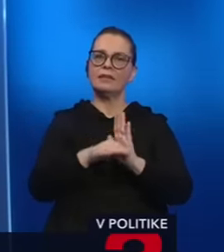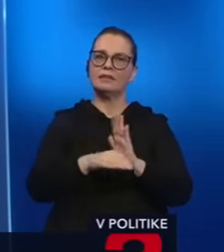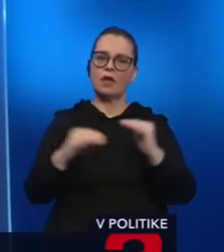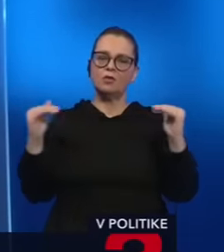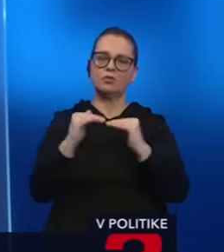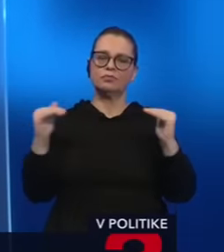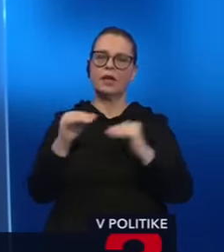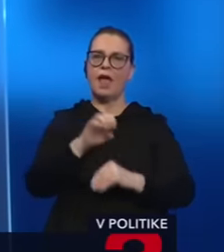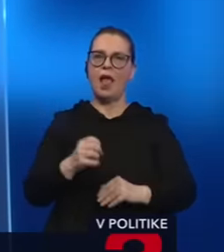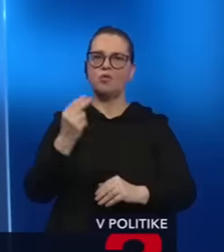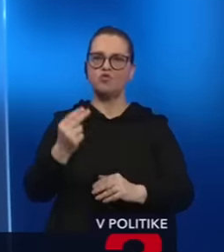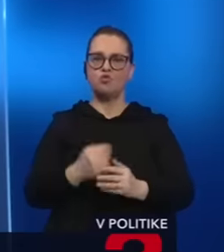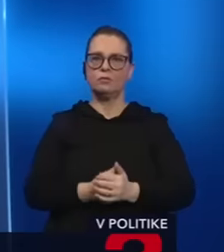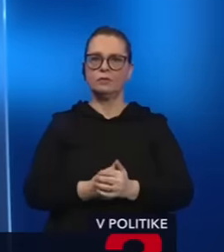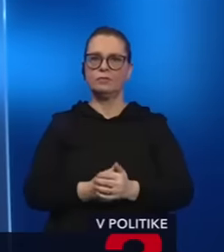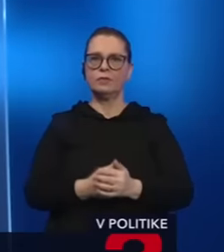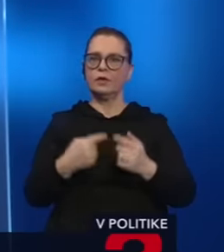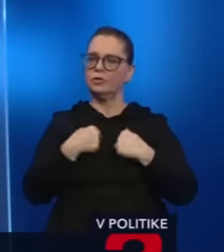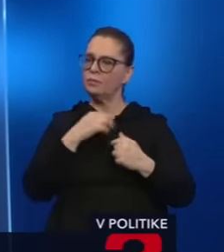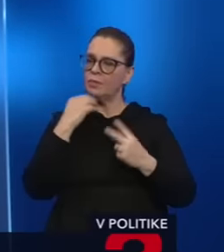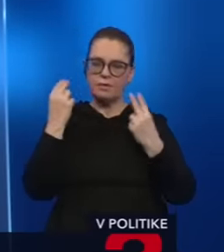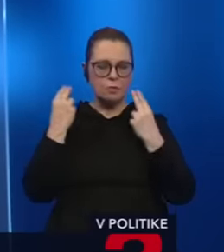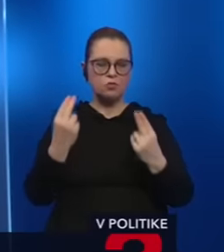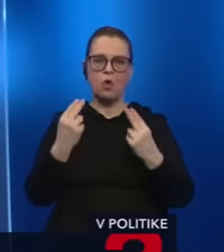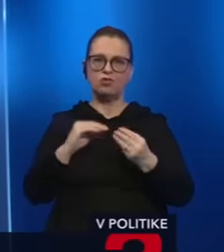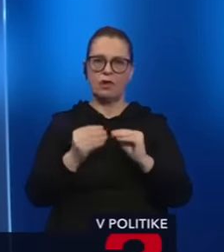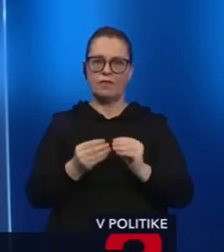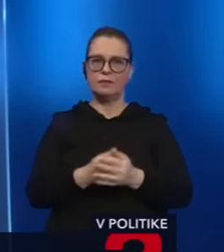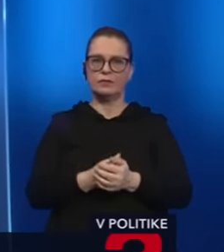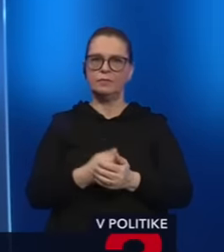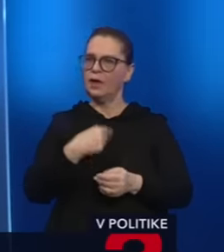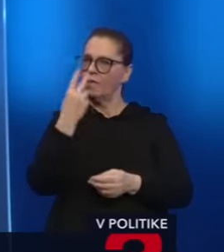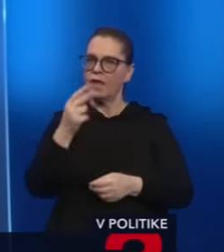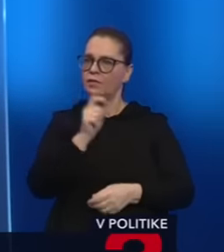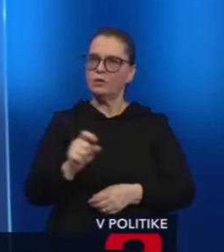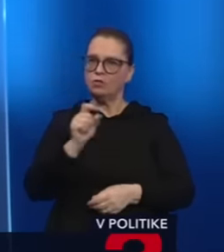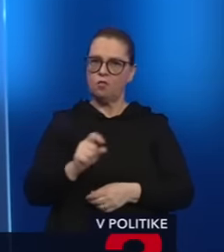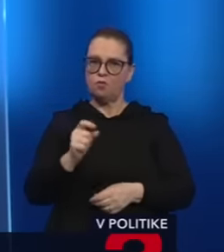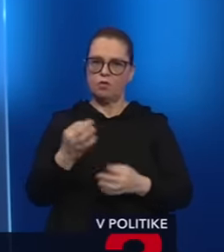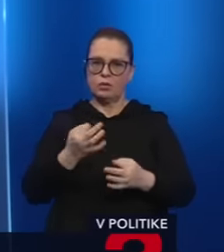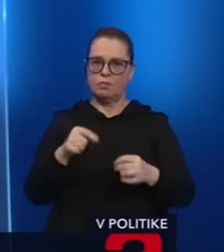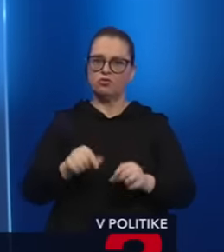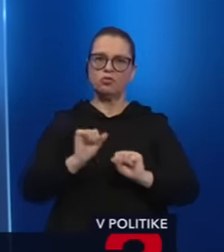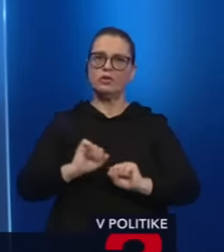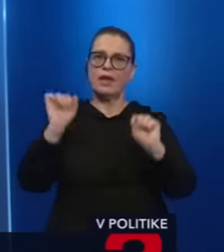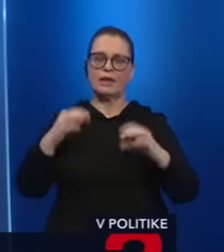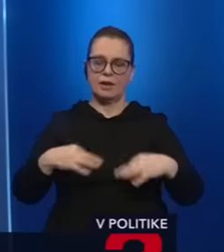na úrovni Európskej únie. To je strašne pre mňa kľúčová vec, pretože ja nevidím dôvod, prečo na Slovensku by sme nemali chrániť zdravia občanov oveľa viac